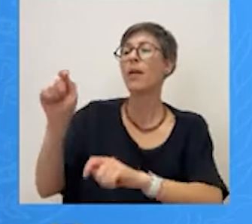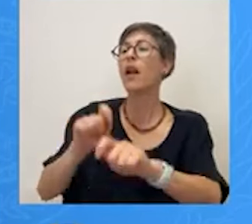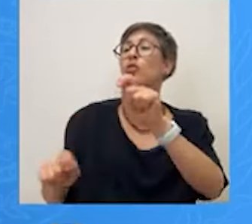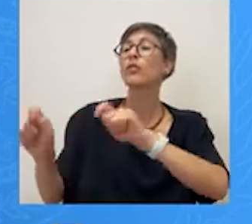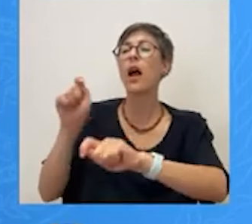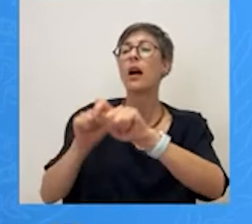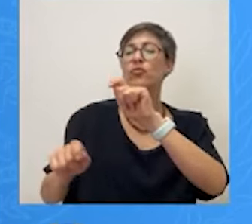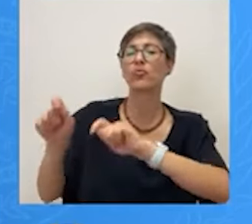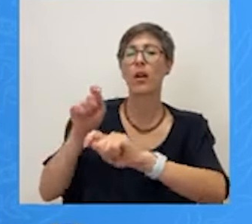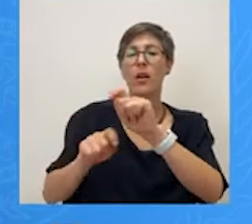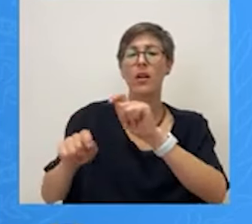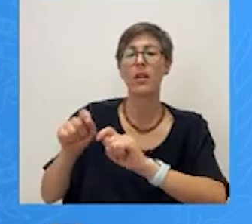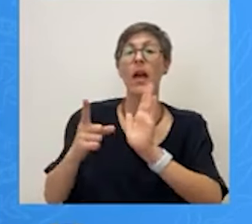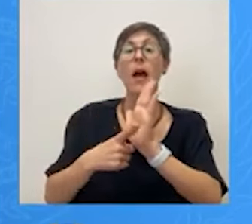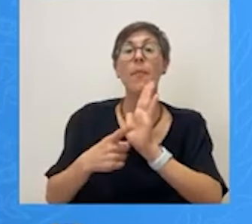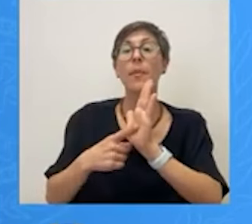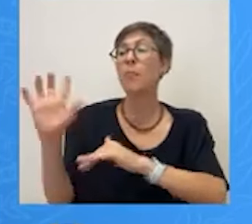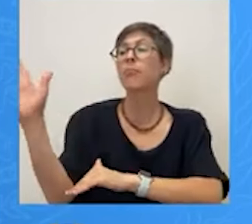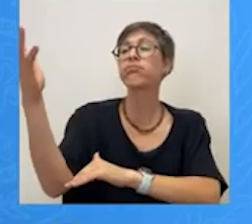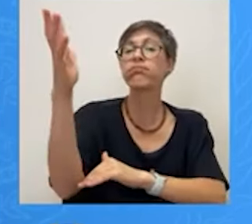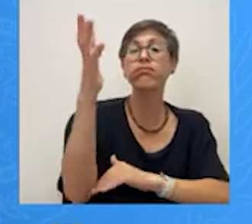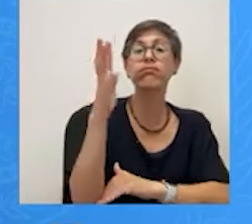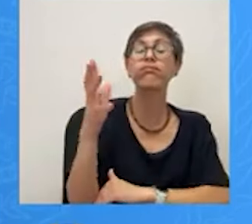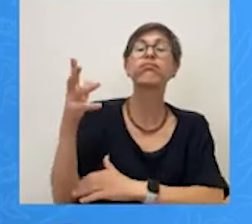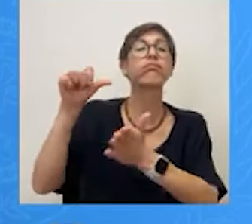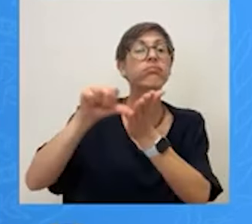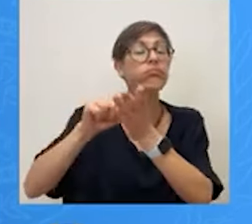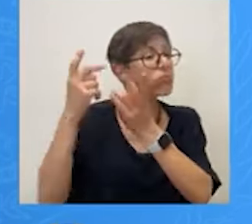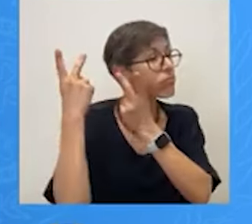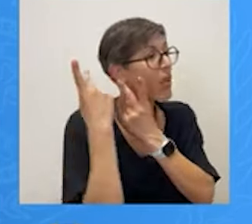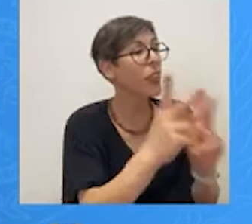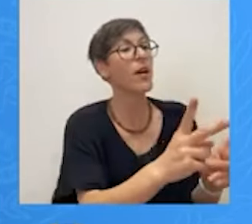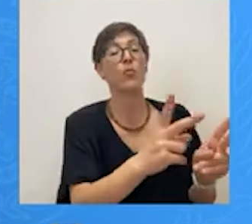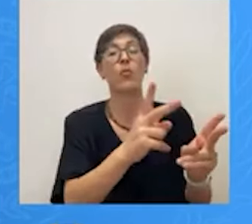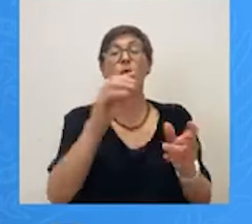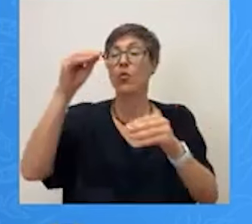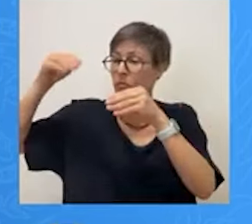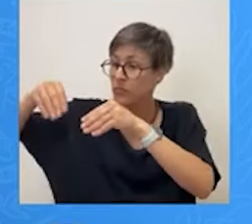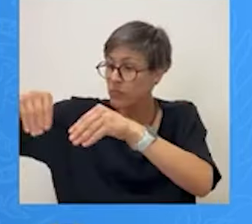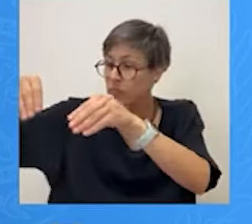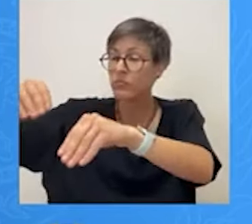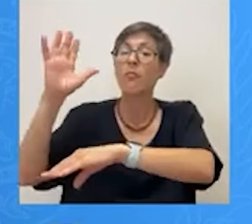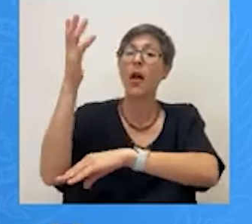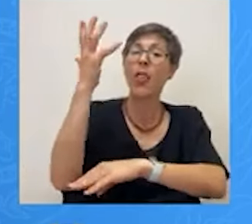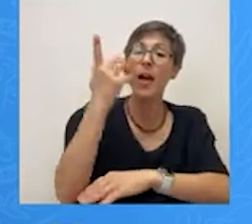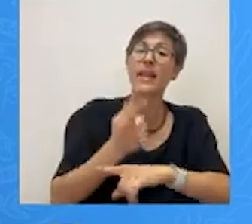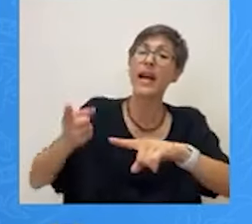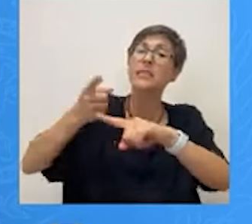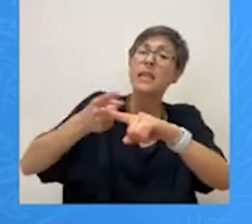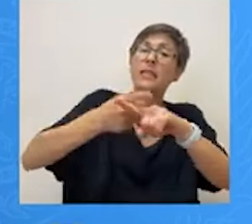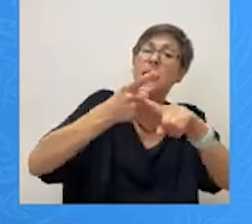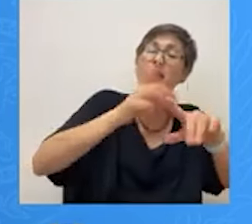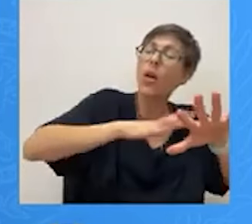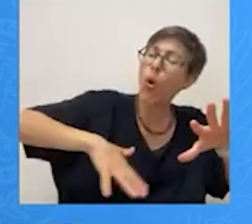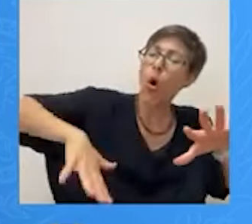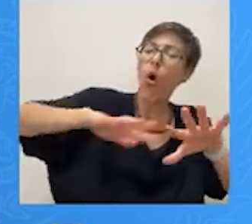Διαμορφώστε ένα πνεύμονα Ο οποίος ανήκει στο Δήμο Και δέμβρα μπορούν να φυτευτούν Και να διαμορφωθούν και άλλοι χώροι αναψυχής